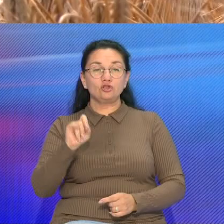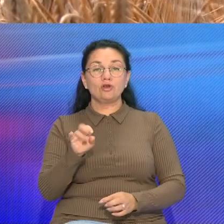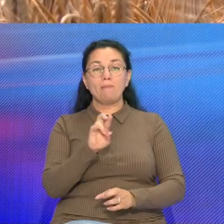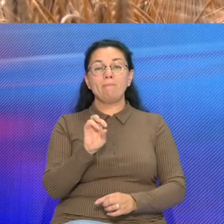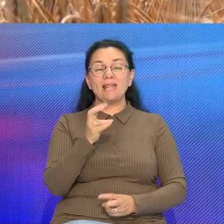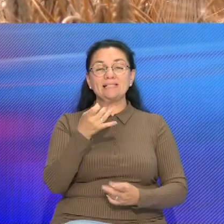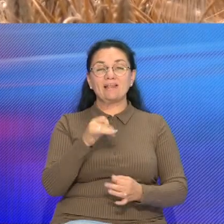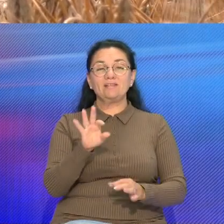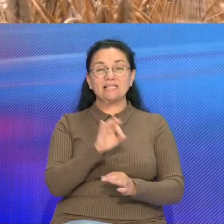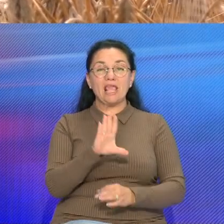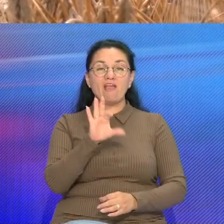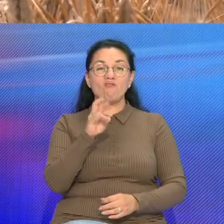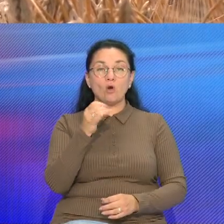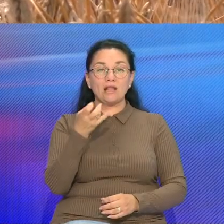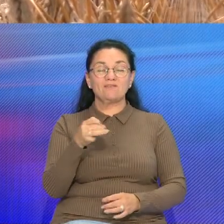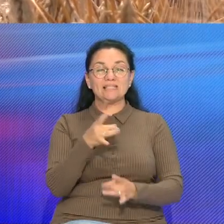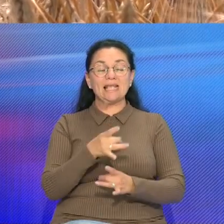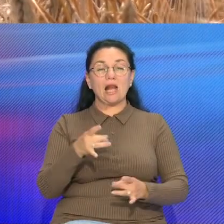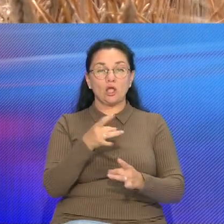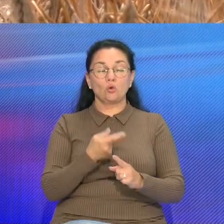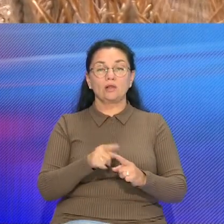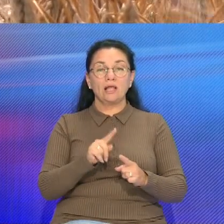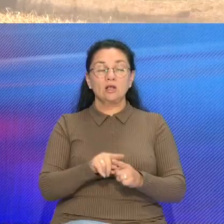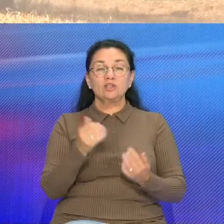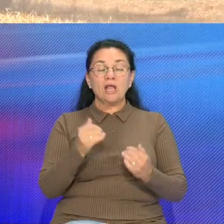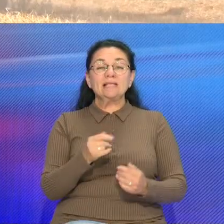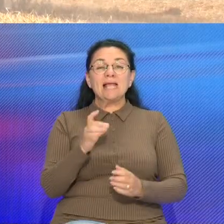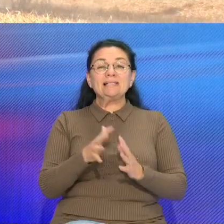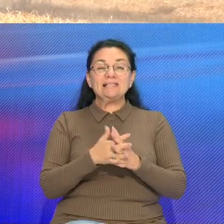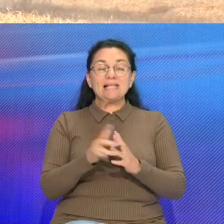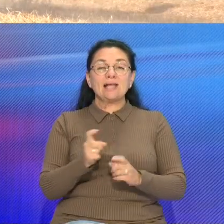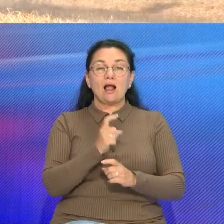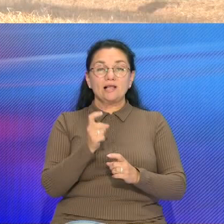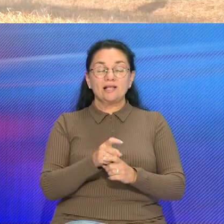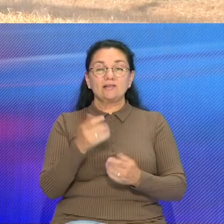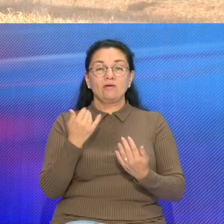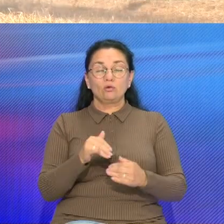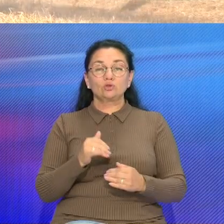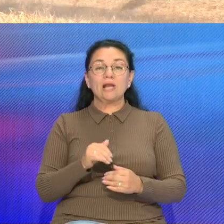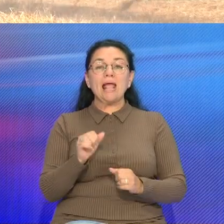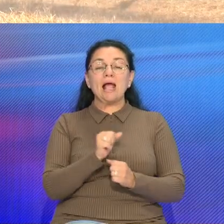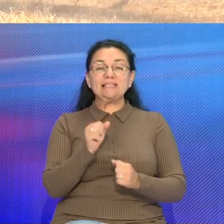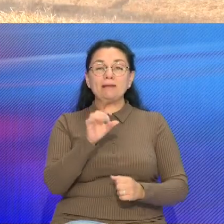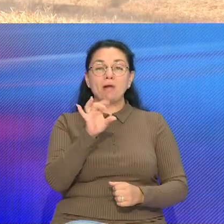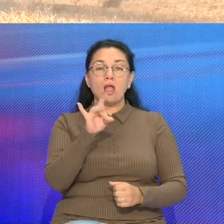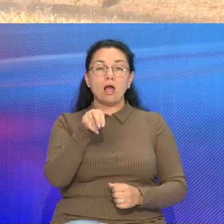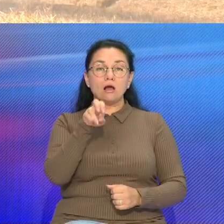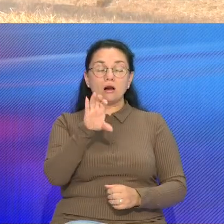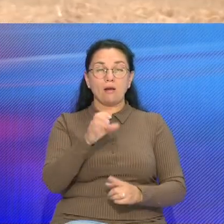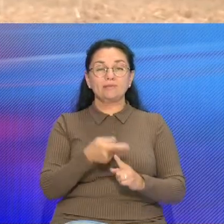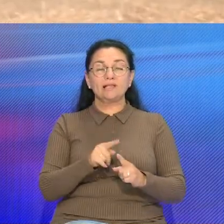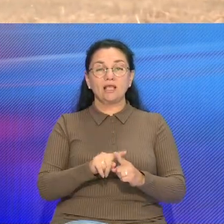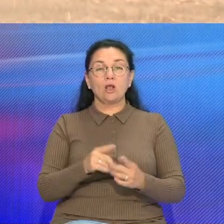и Вороновским районах Зараз у господарка Гродиншиной силы накерованы на уборку азимого рапсу У гэтым годзе яна,